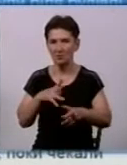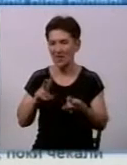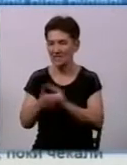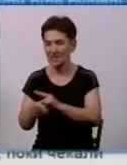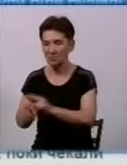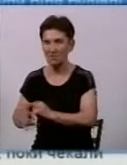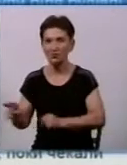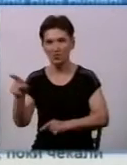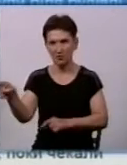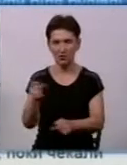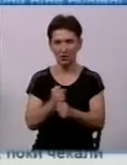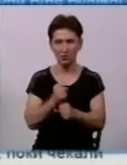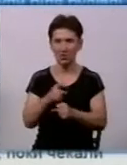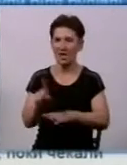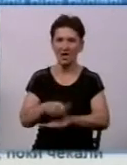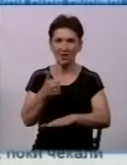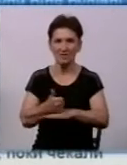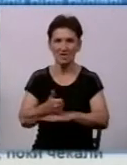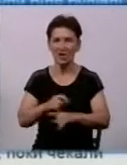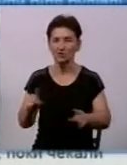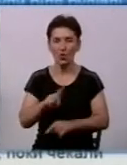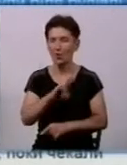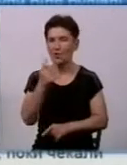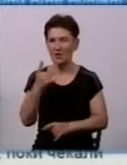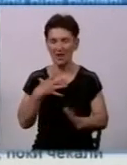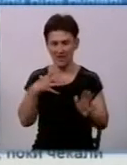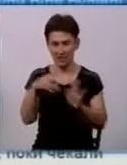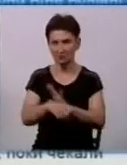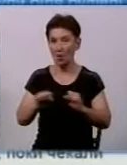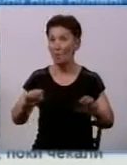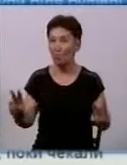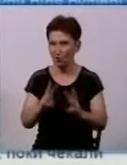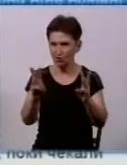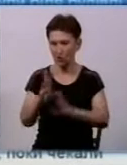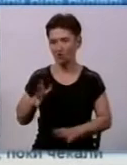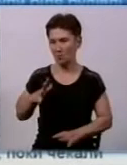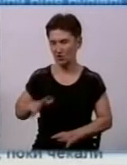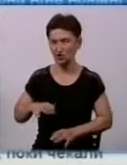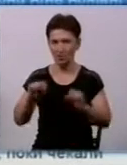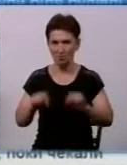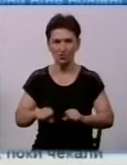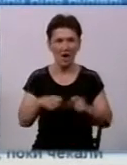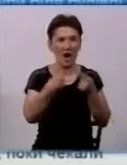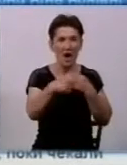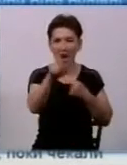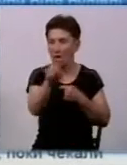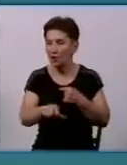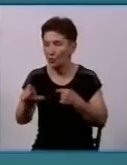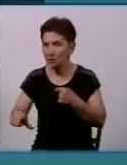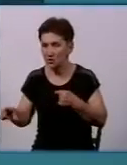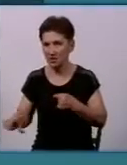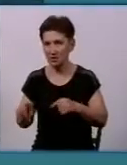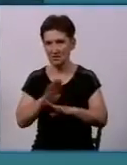рятувальники робили. Головне, що жоден вогнеборець не загинув, бо пережити пожежу можливо, а смерть інших на пожежі власного будинку – ні.